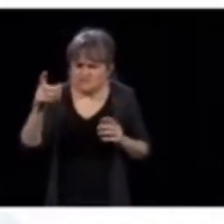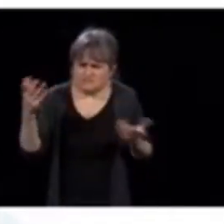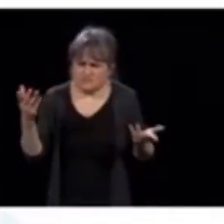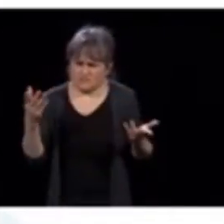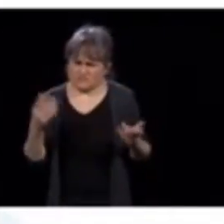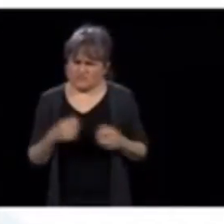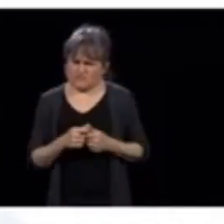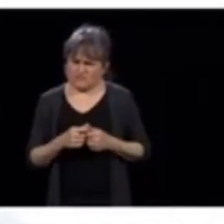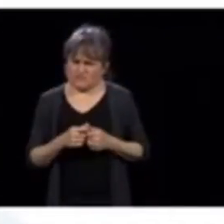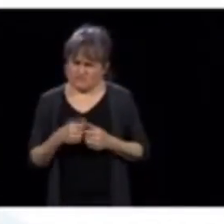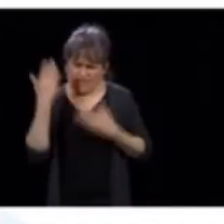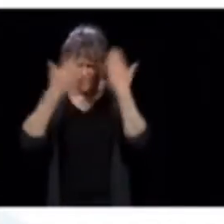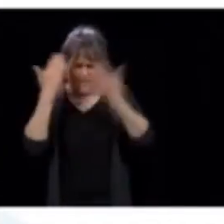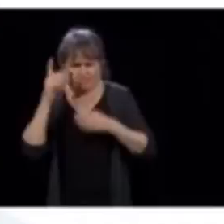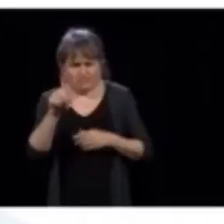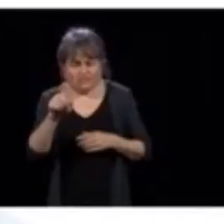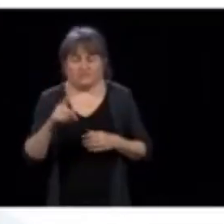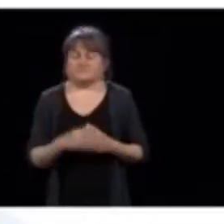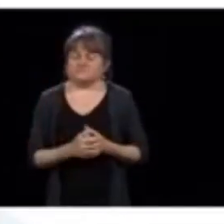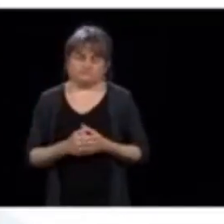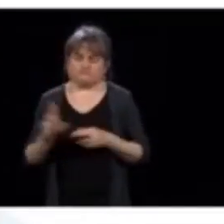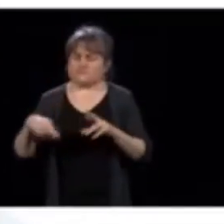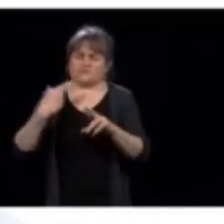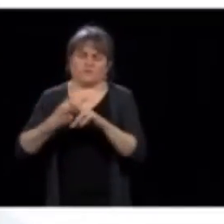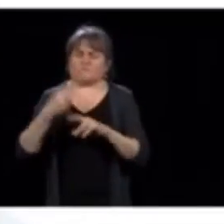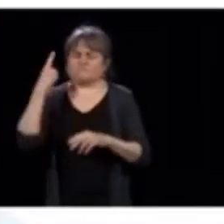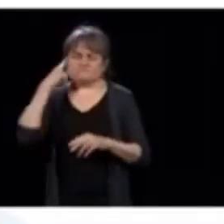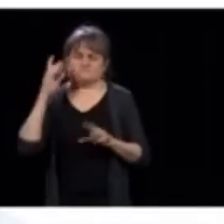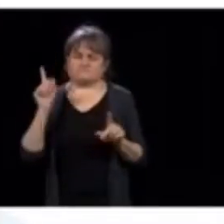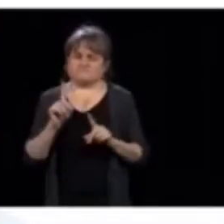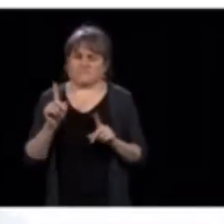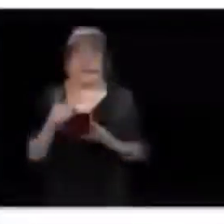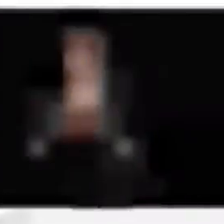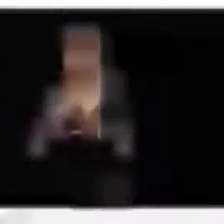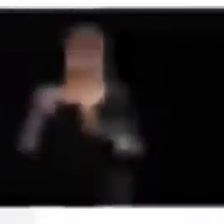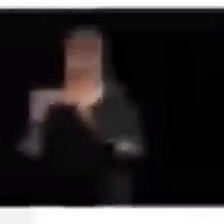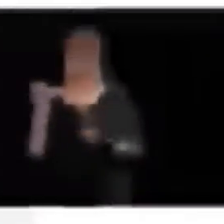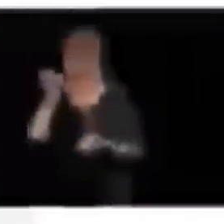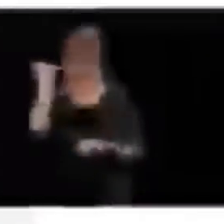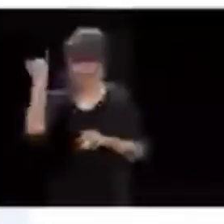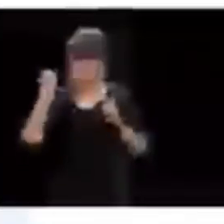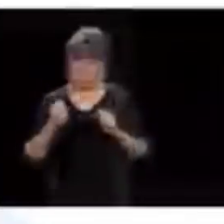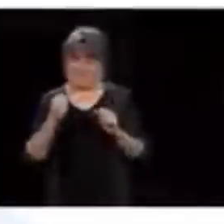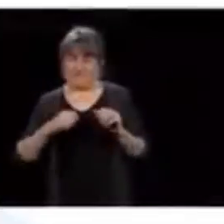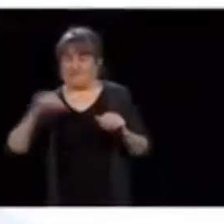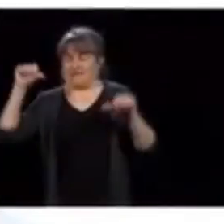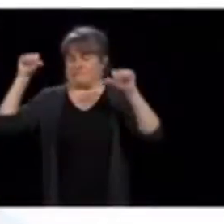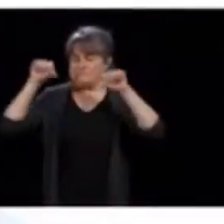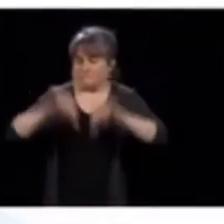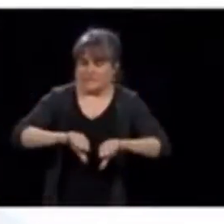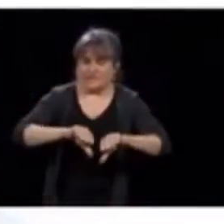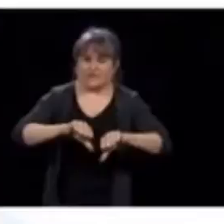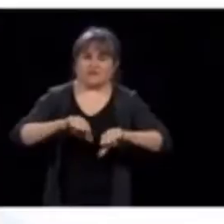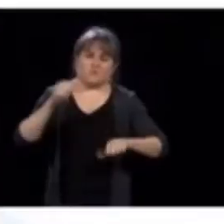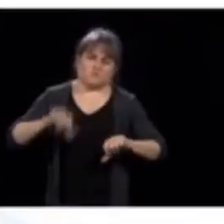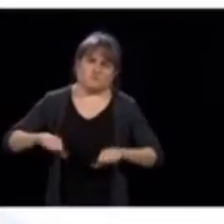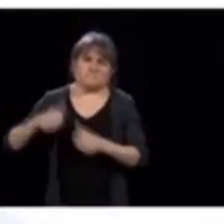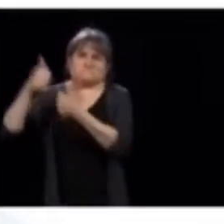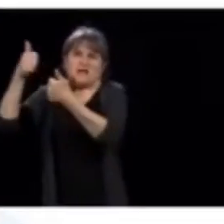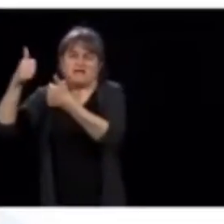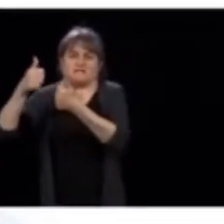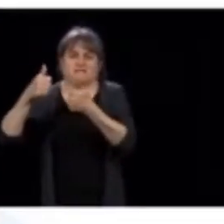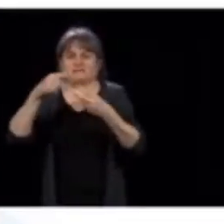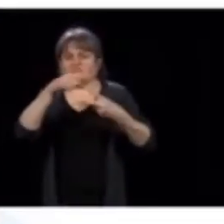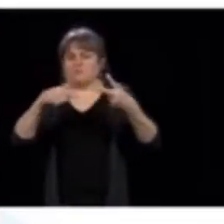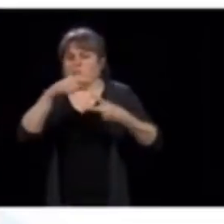Est-ce que c'est inquiétant, cette situation-là? Je ne pense pas. Quand on regarde les deux scénarios qu'on avait donnés, optimiste et pessimiste, on est toujours plus proche